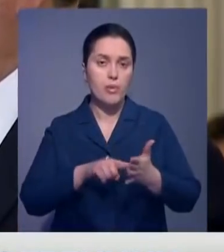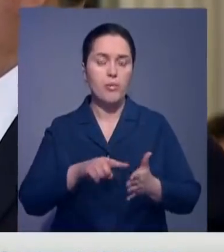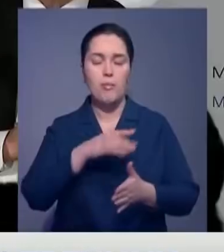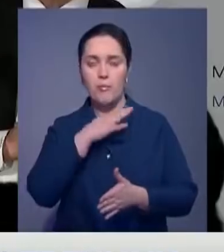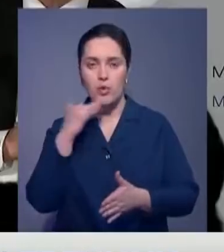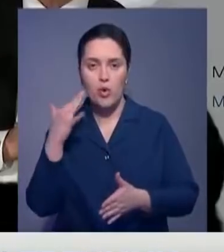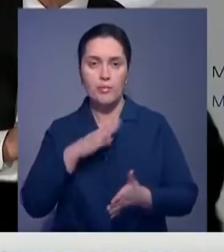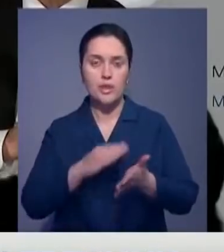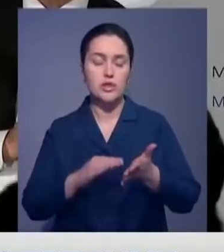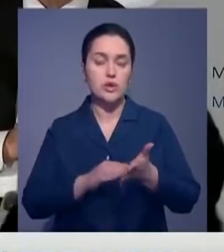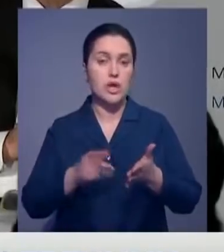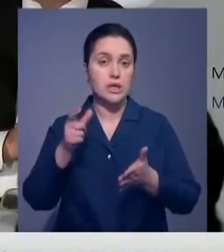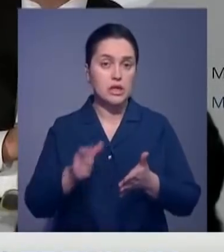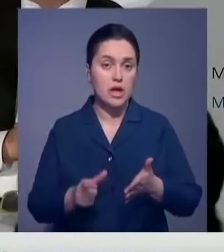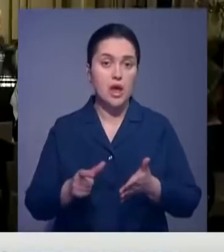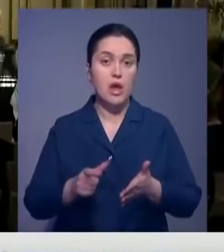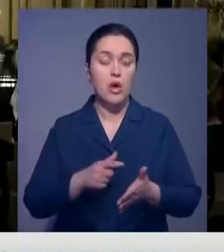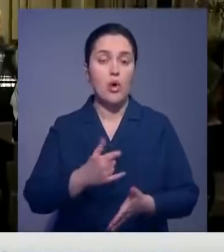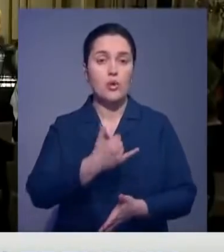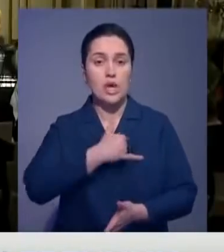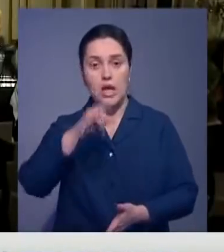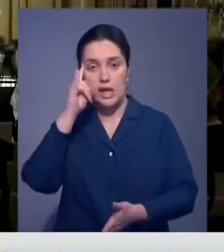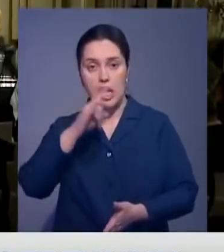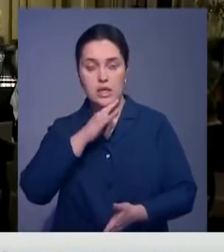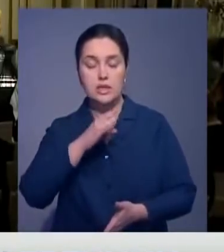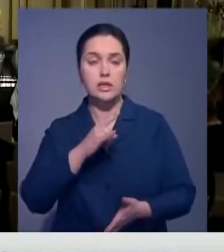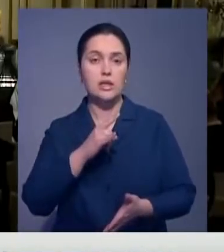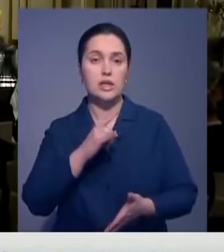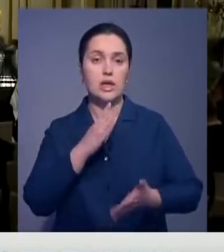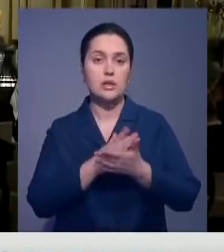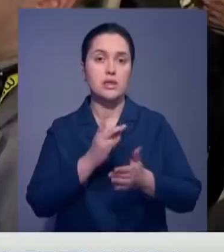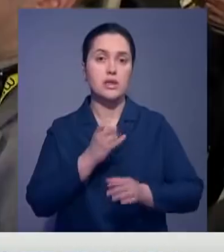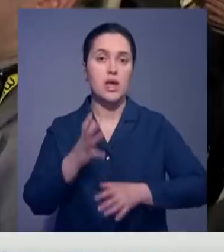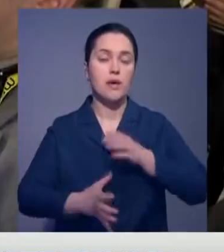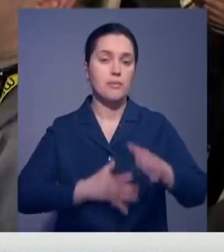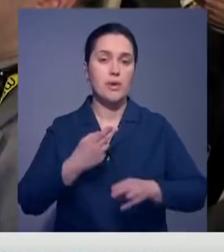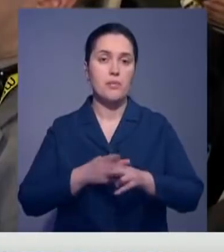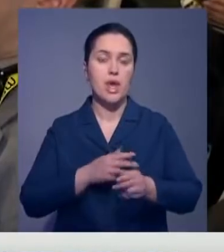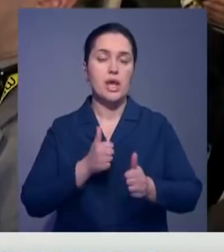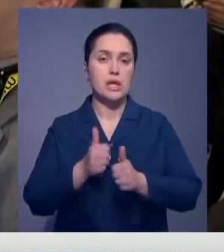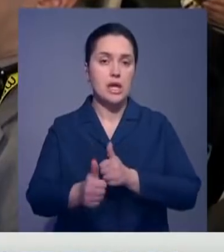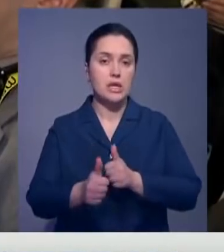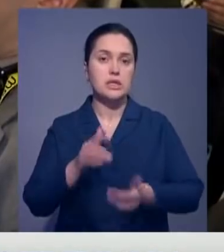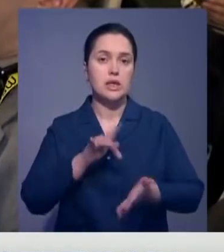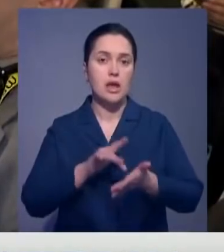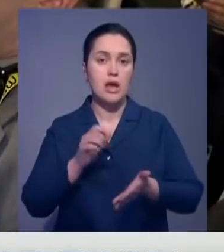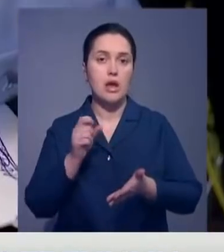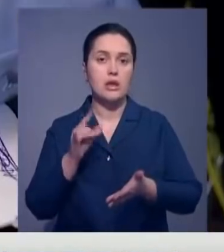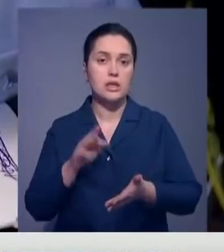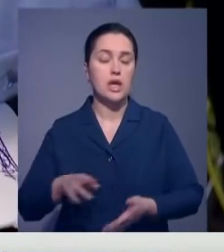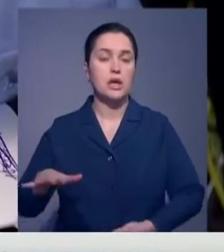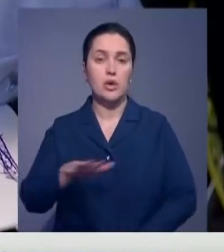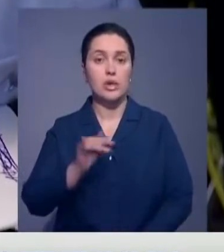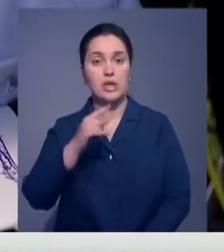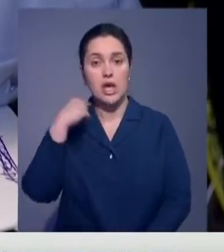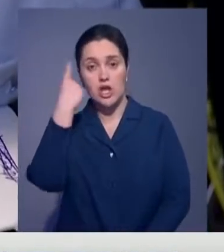было много, учитывая, что наша республика зарекомендовала себя на мировой арене лидером Центрально-Азиатского региона. Да